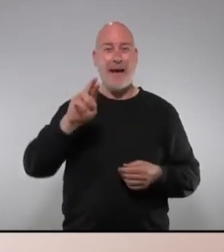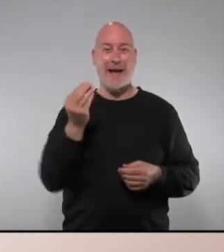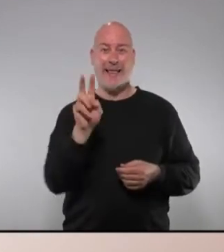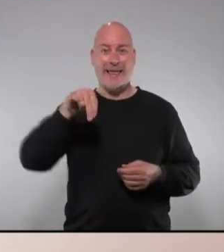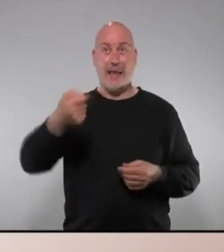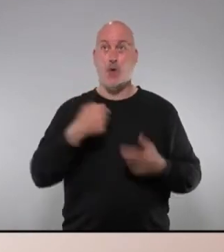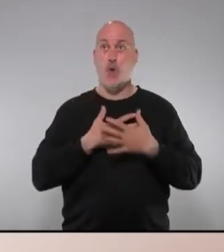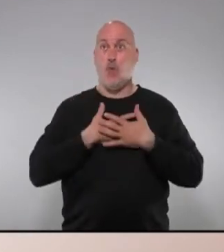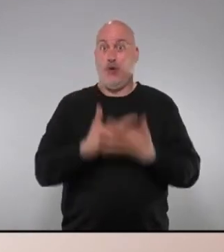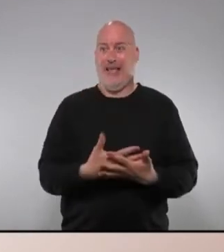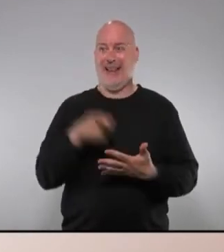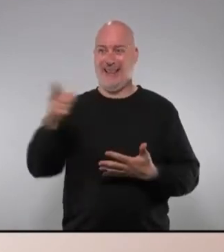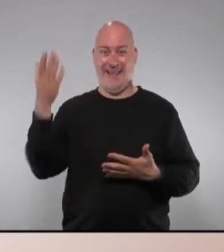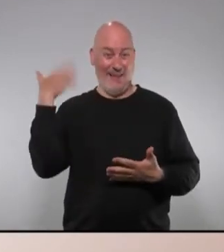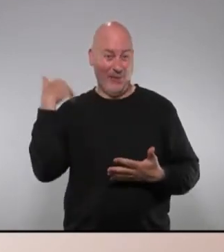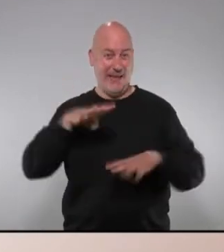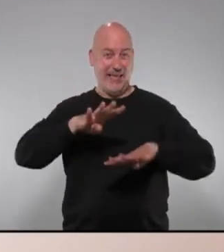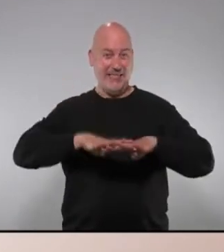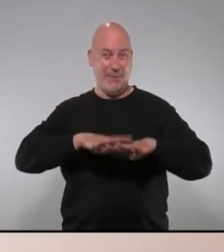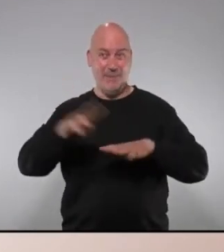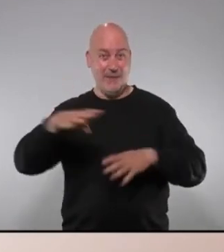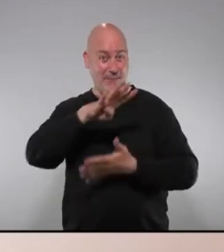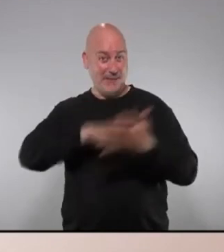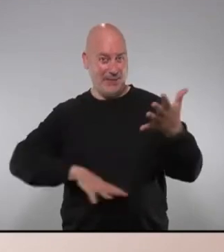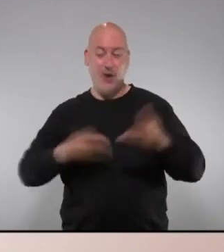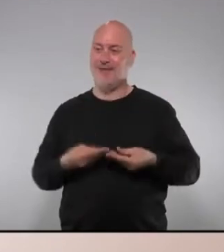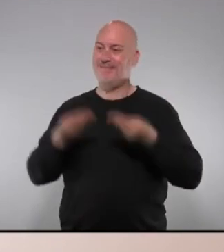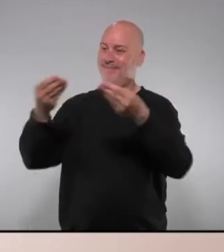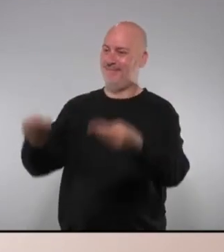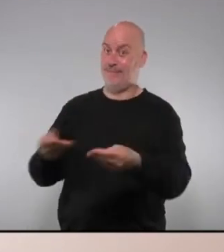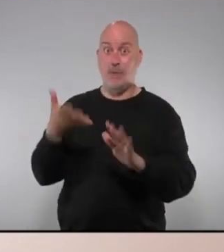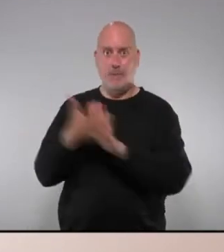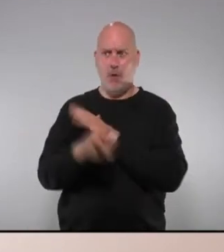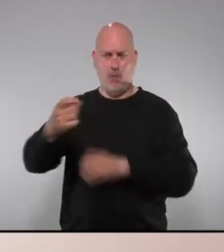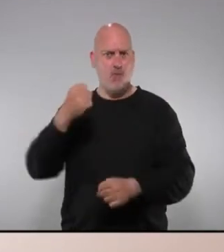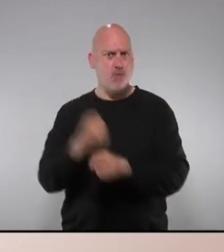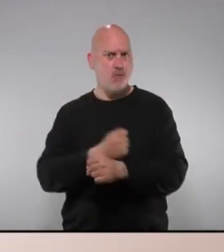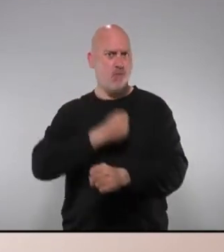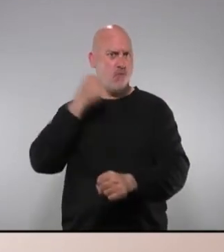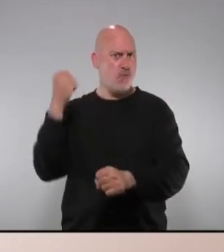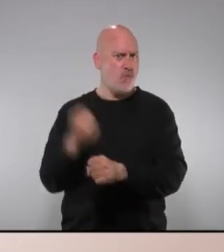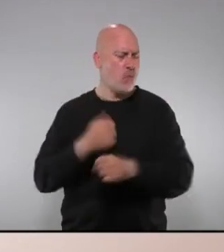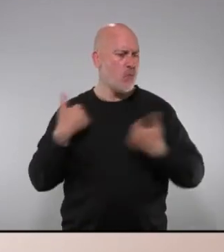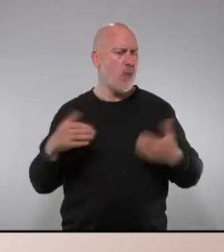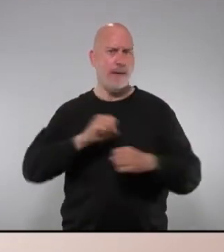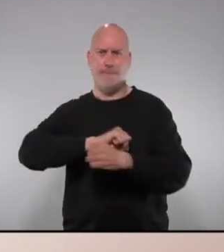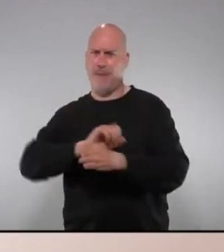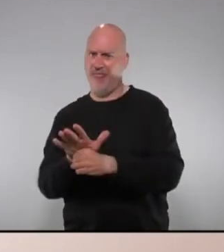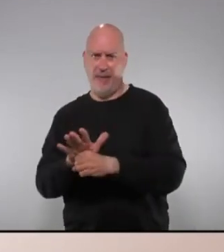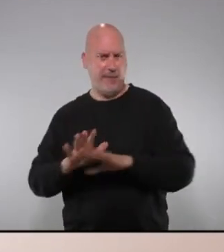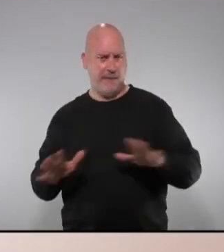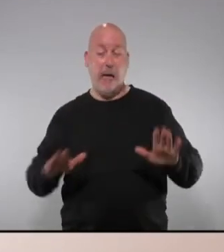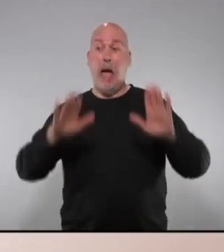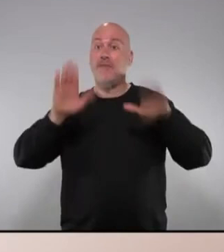'entitat al districte de'Eixample de Barcelona i que es va distingir per una tasca heroica i esforçar durant la pandèmia fins que per